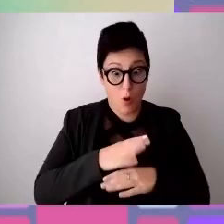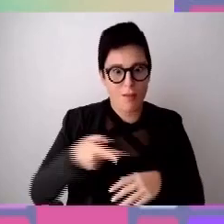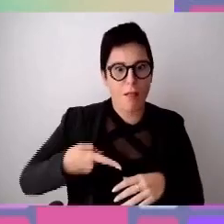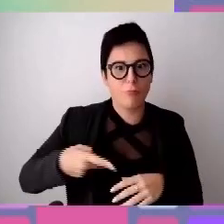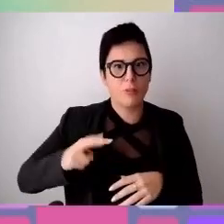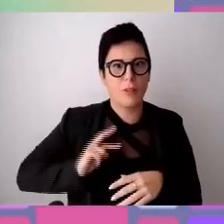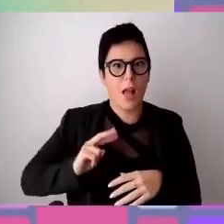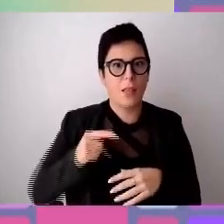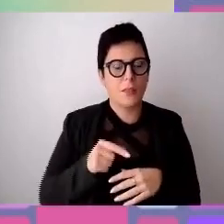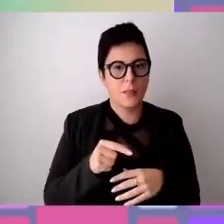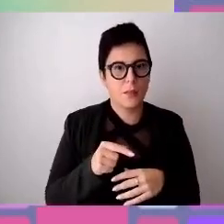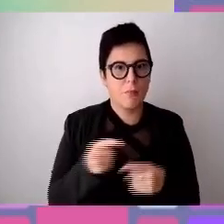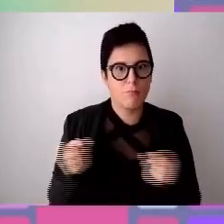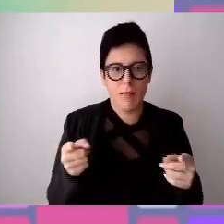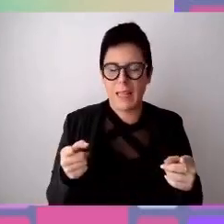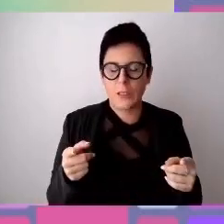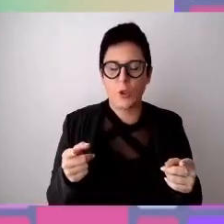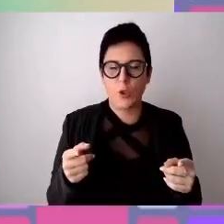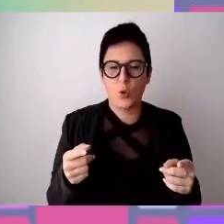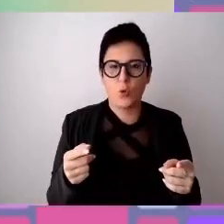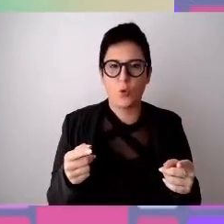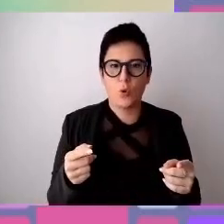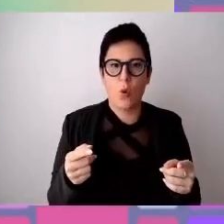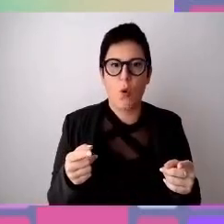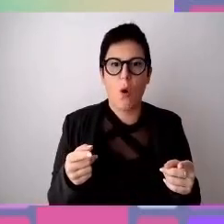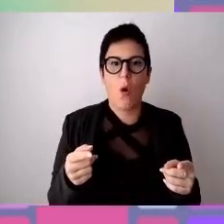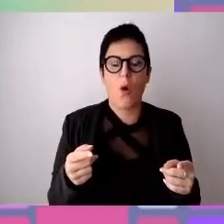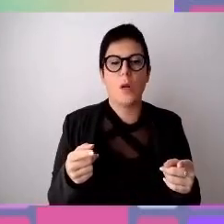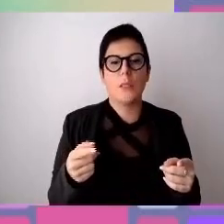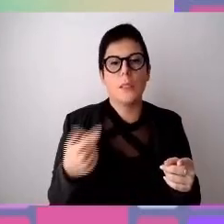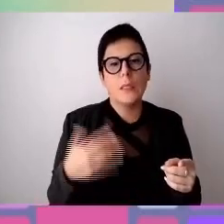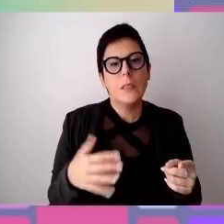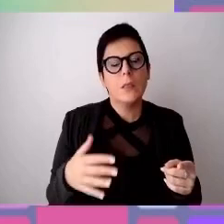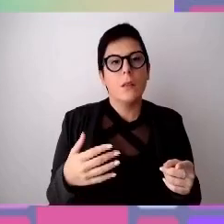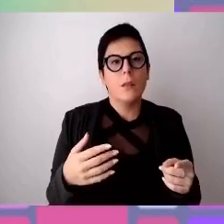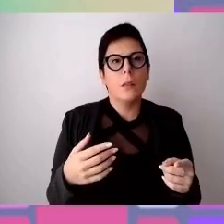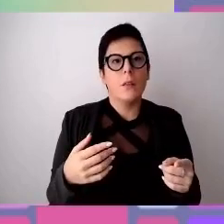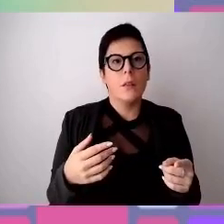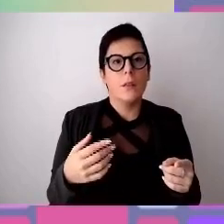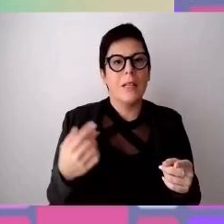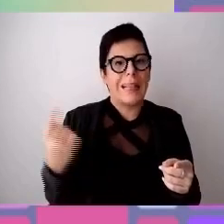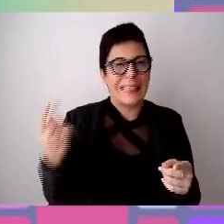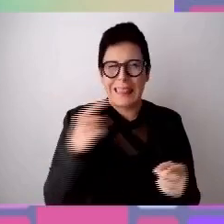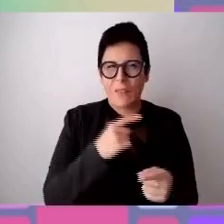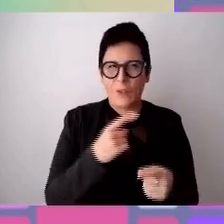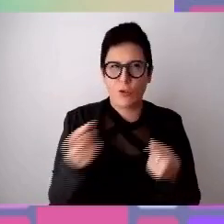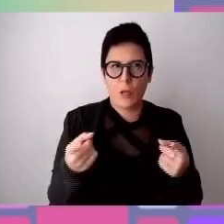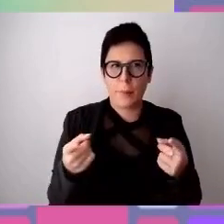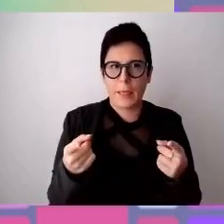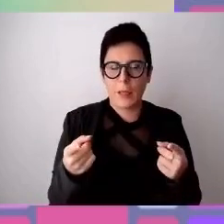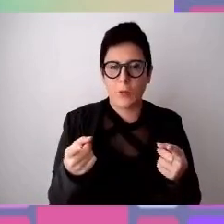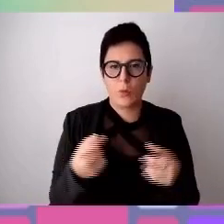per lo sportello trans era buio, dagli a poco tempo a